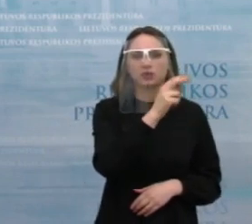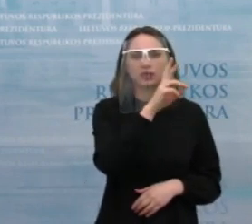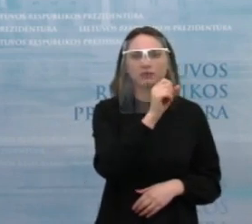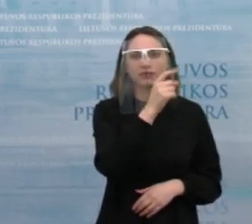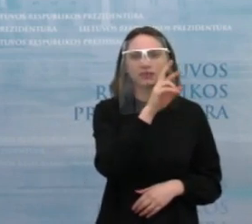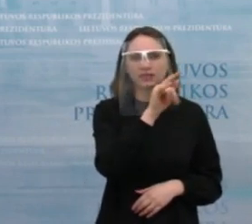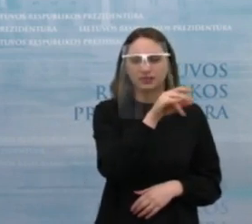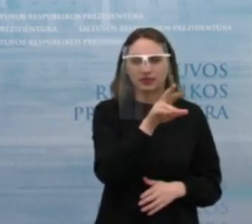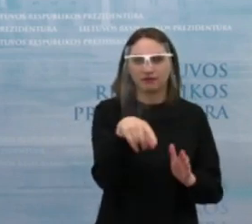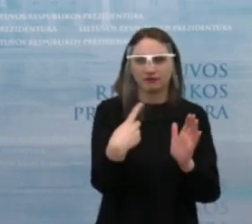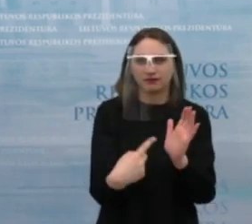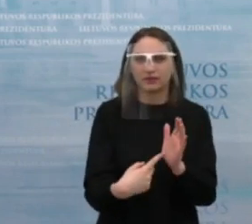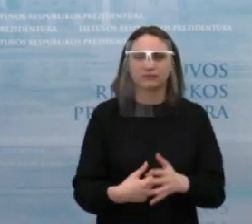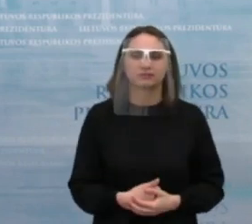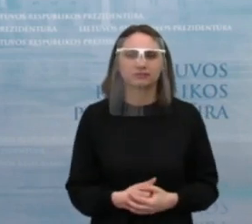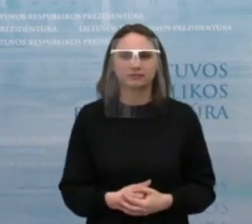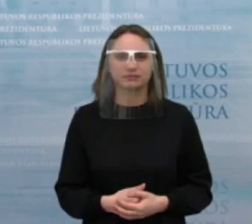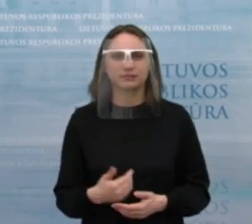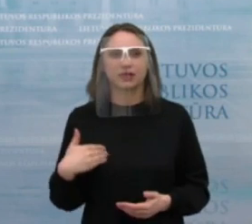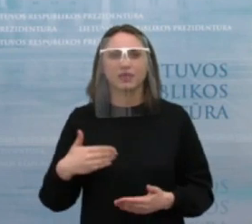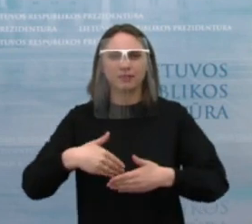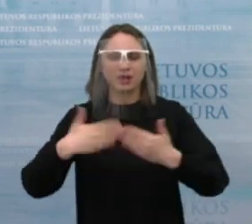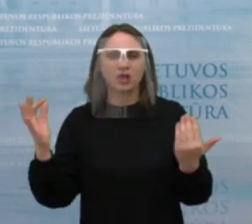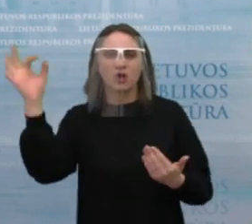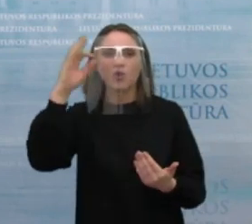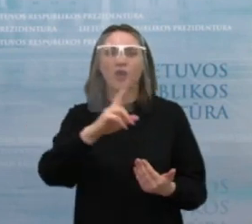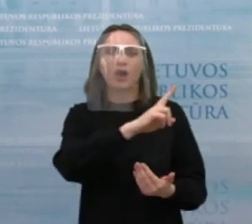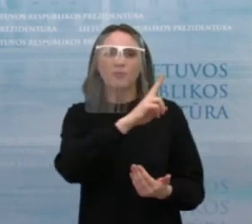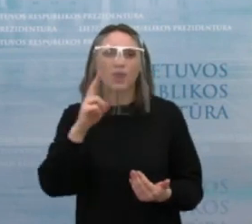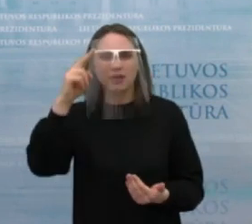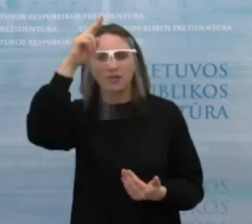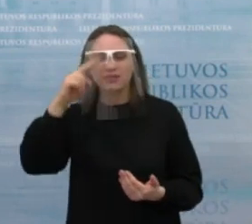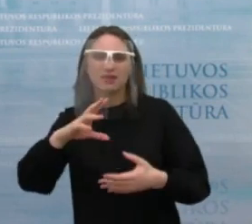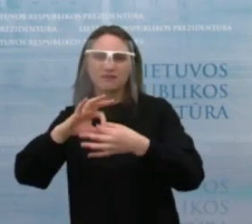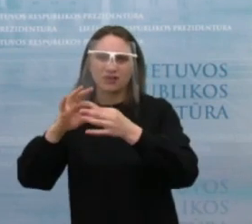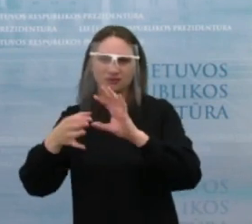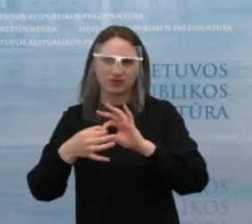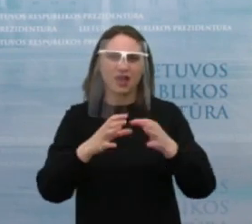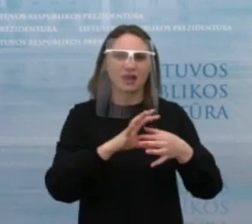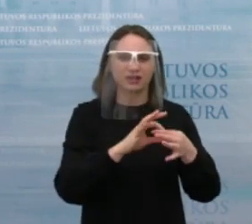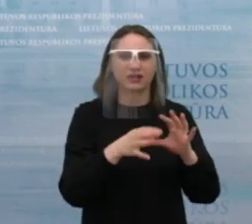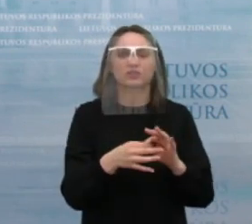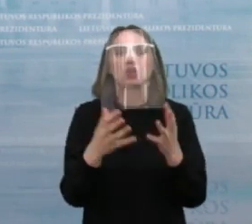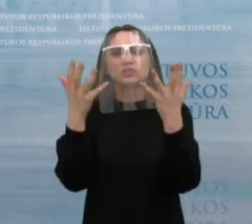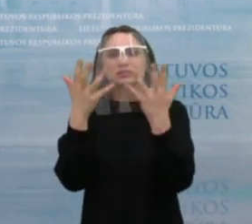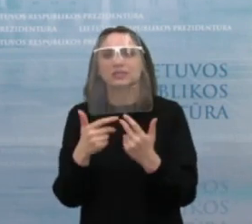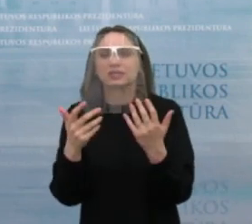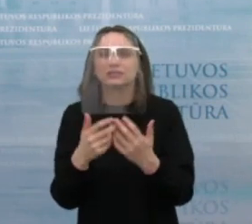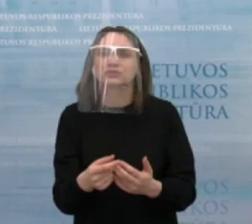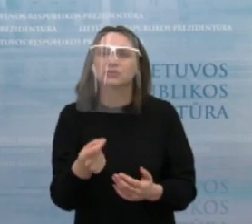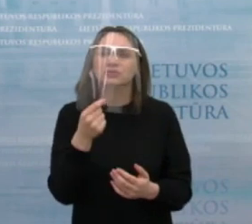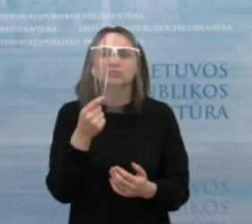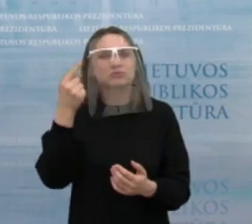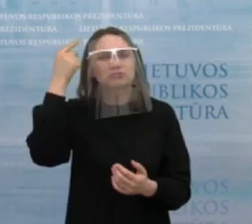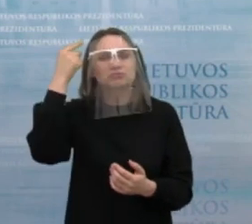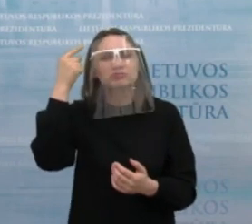Labai, aš norėjau įraudas dėl motysės, įvystės išmokų, palankesnio skaičiavimo. Gal galit tiesiog praplėsti